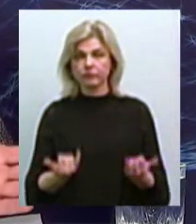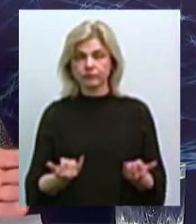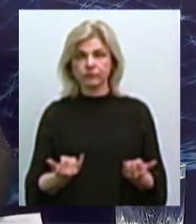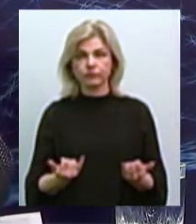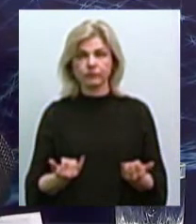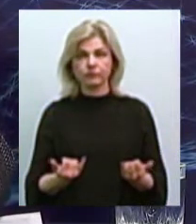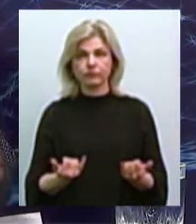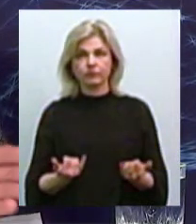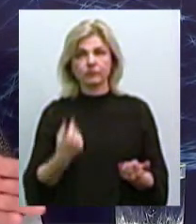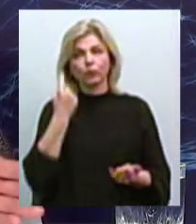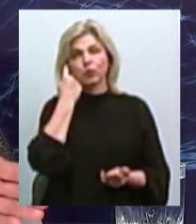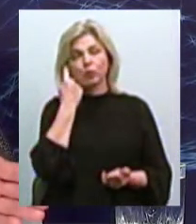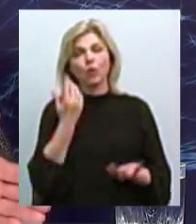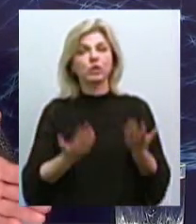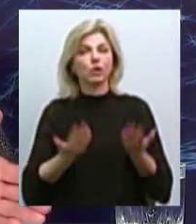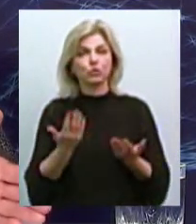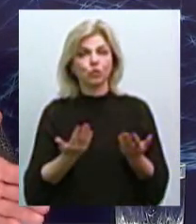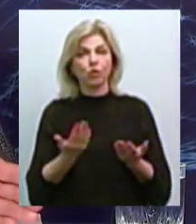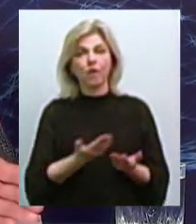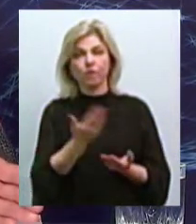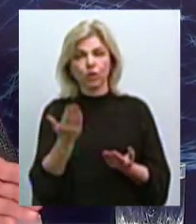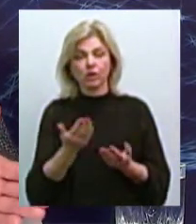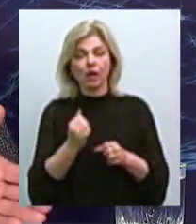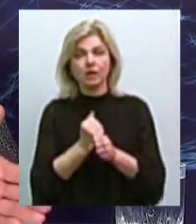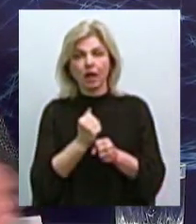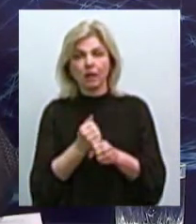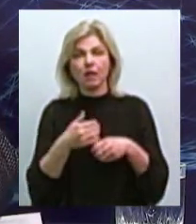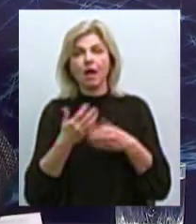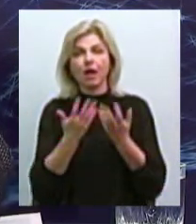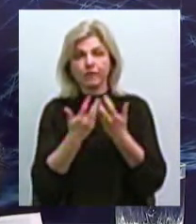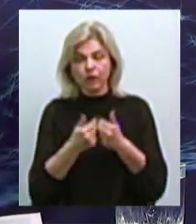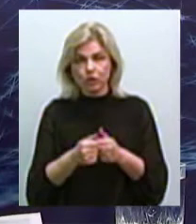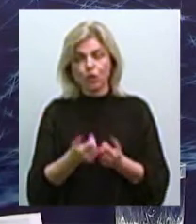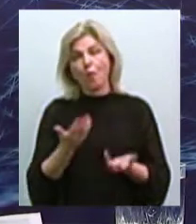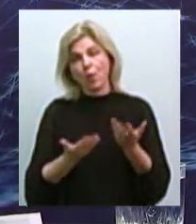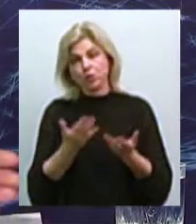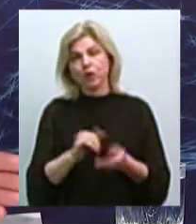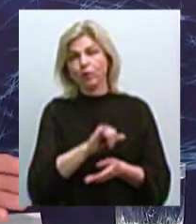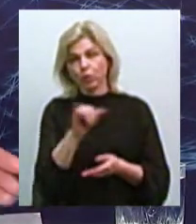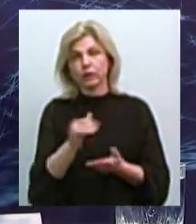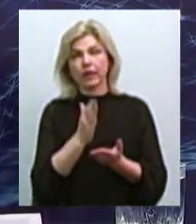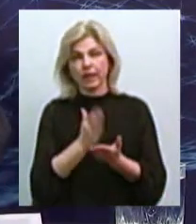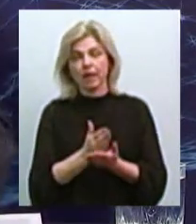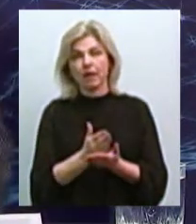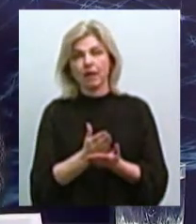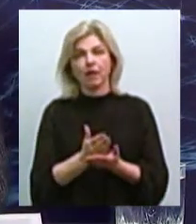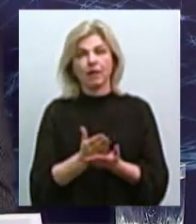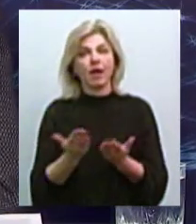я думаю, що якщо вони ввели цей підрахунок, можливо, в них є якісь для цього